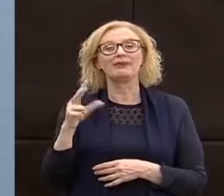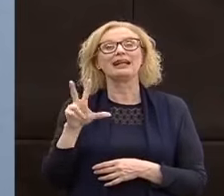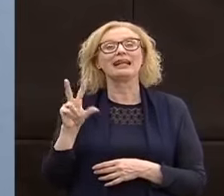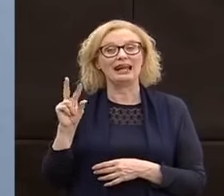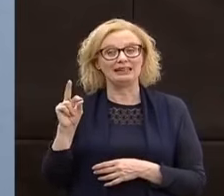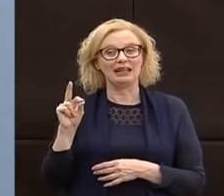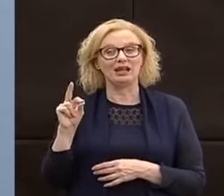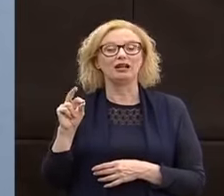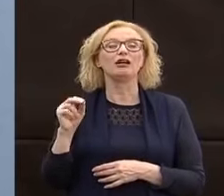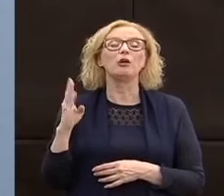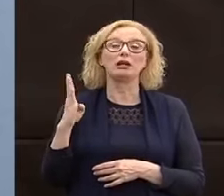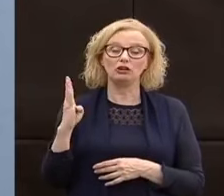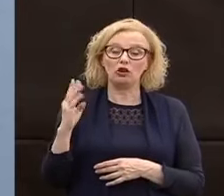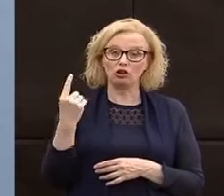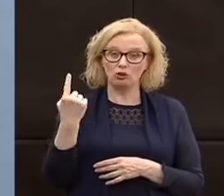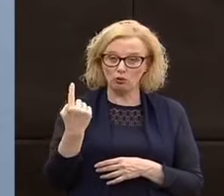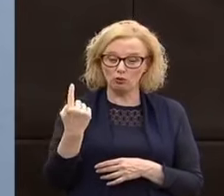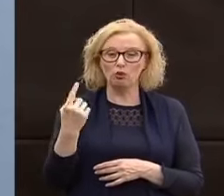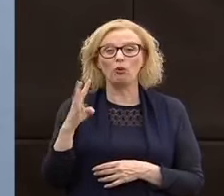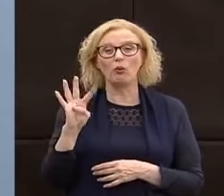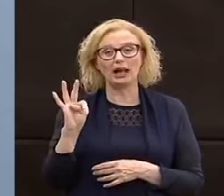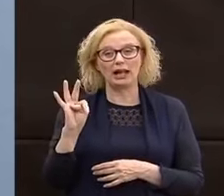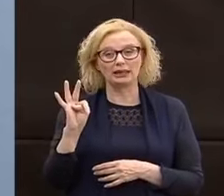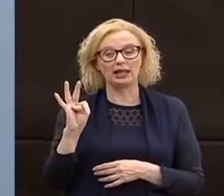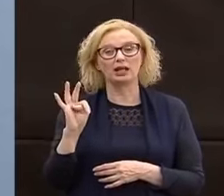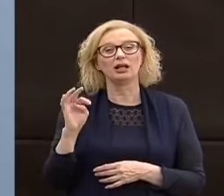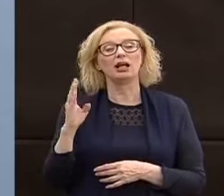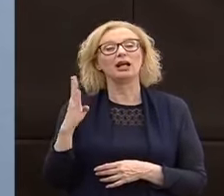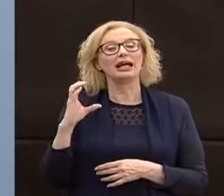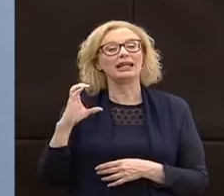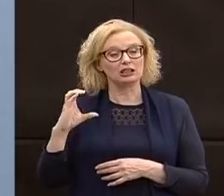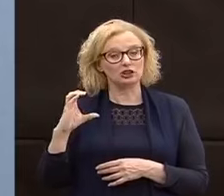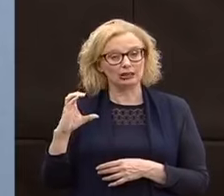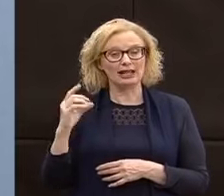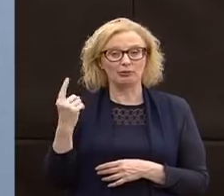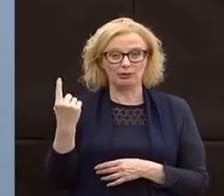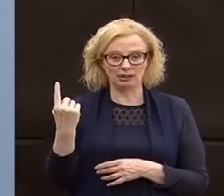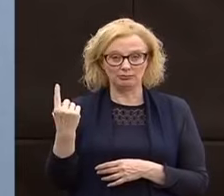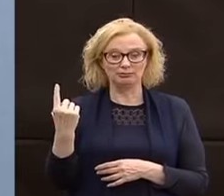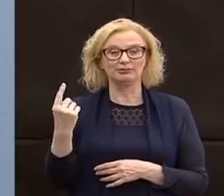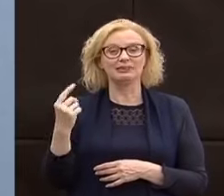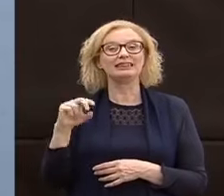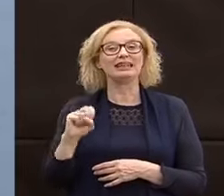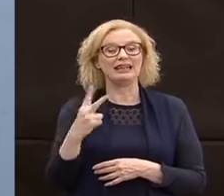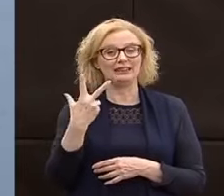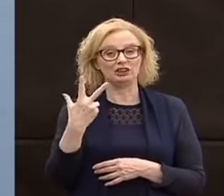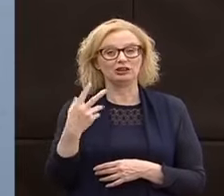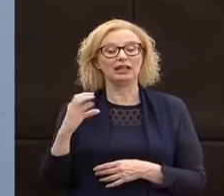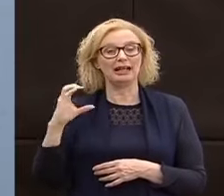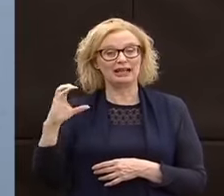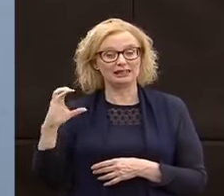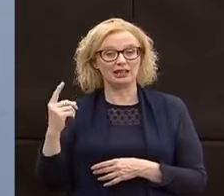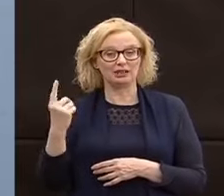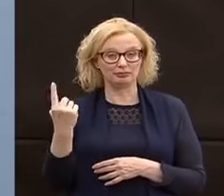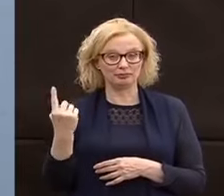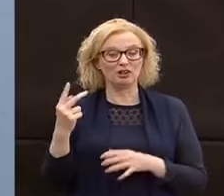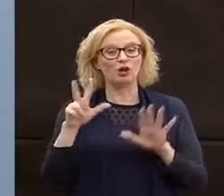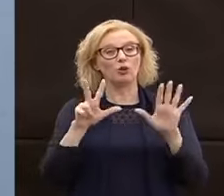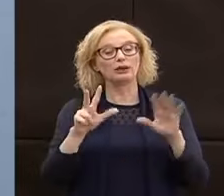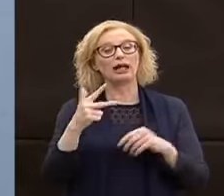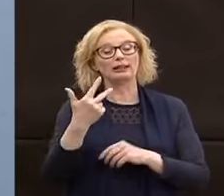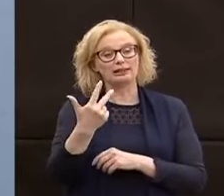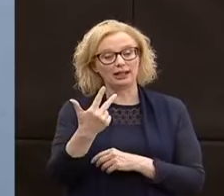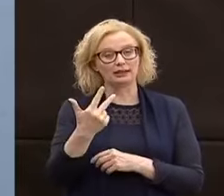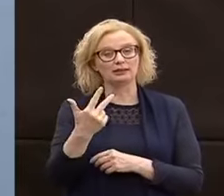30, a Brentonico uno che porta a 40, a Caderzone Terme uno che porta a 13, a Canazzei uno che porta a 83,